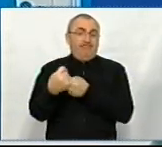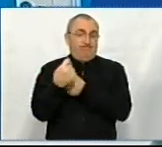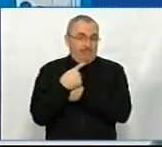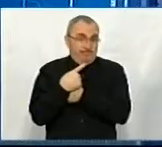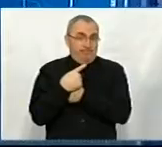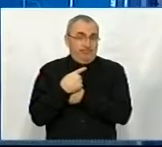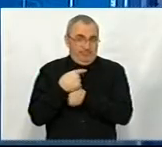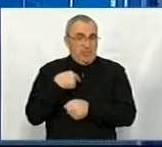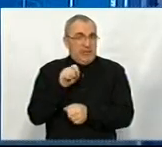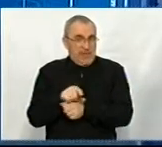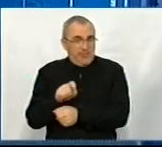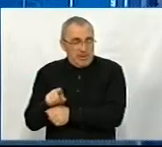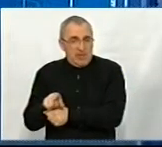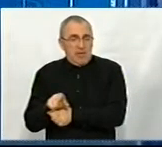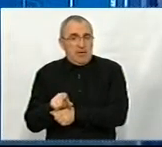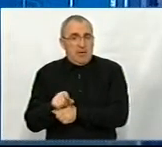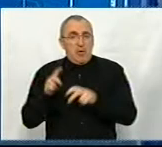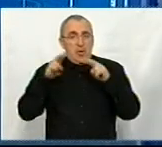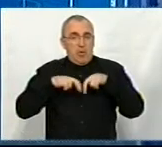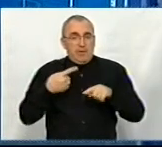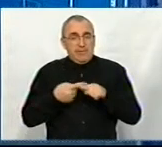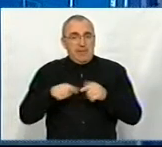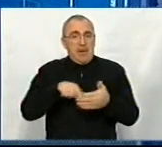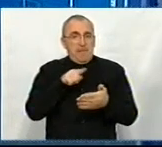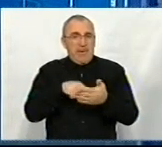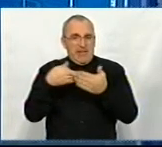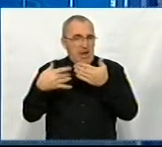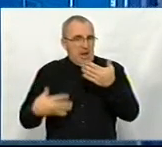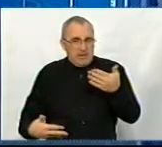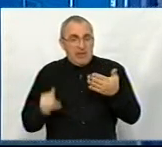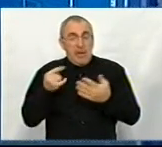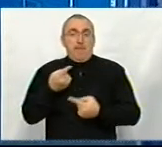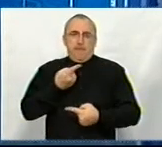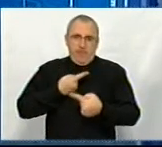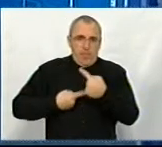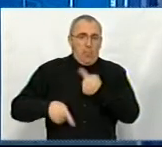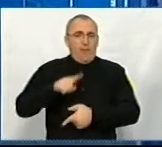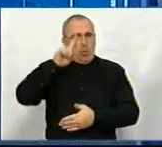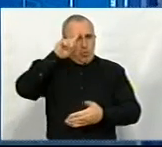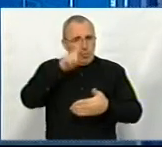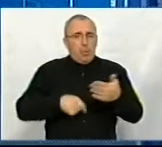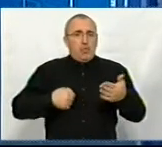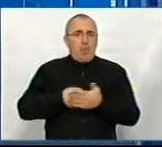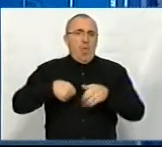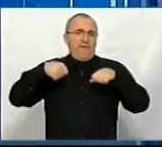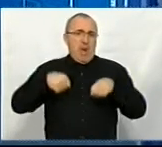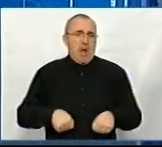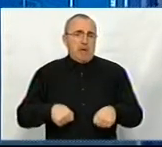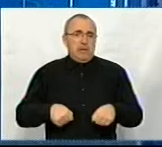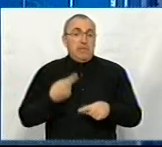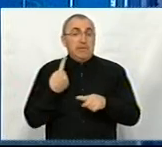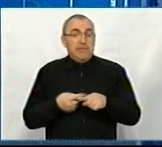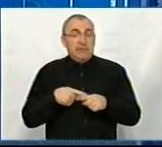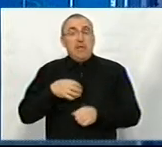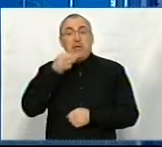розібратися з цими питаннями і повернути довіру до влади. І про це